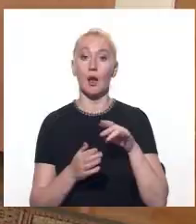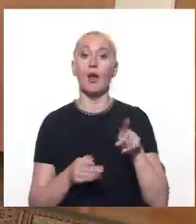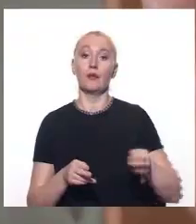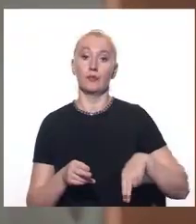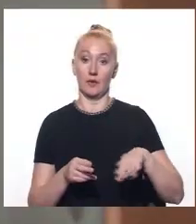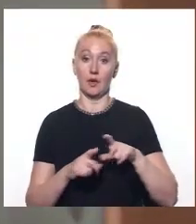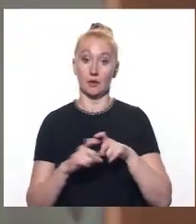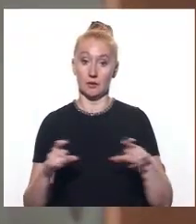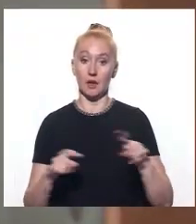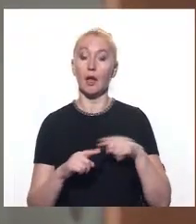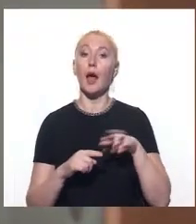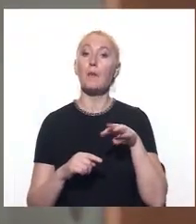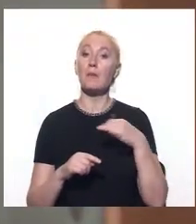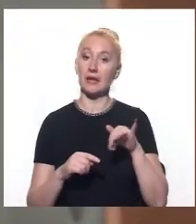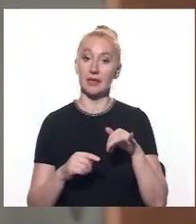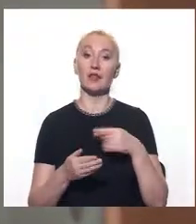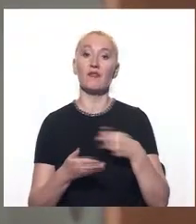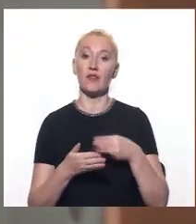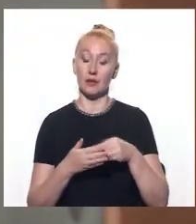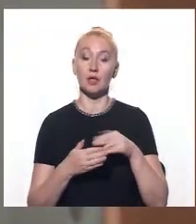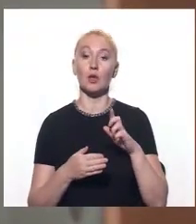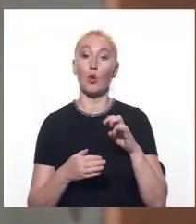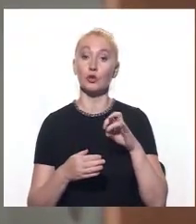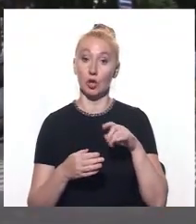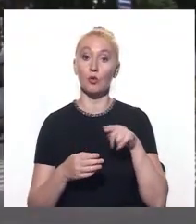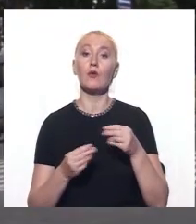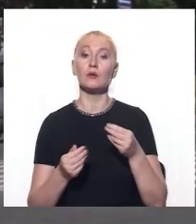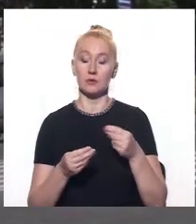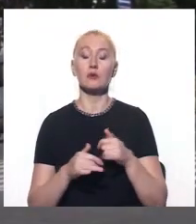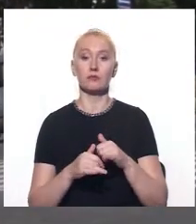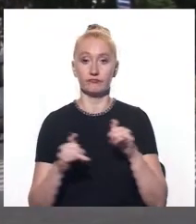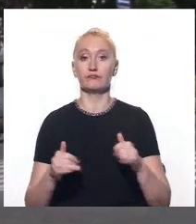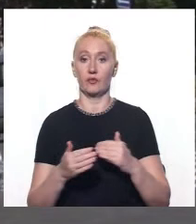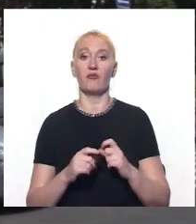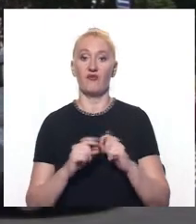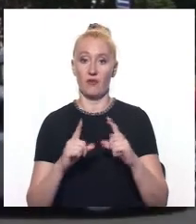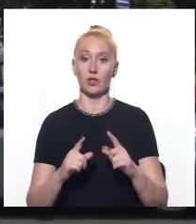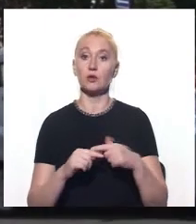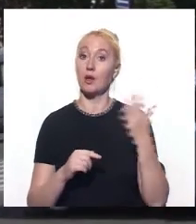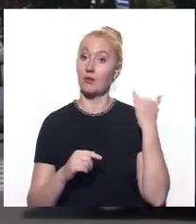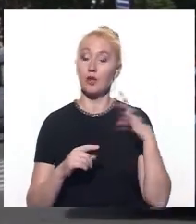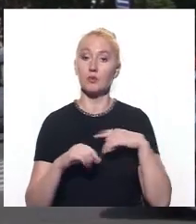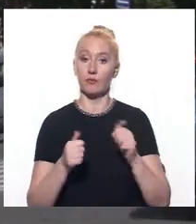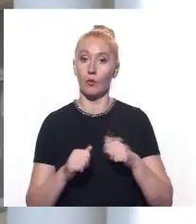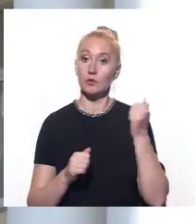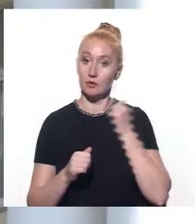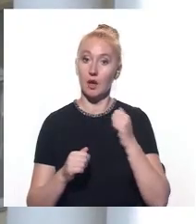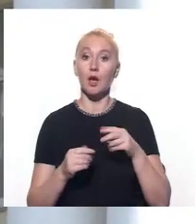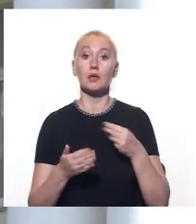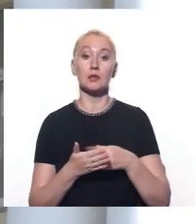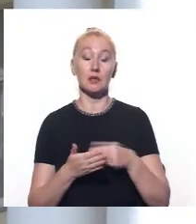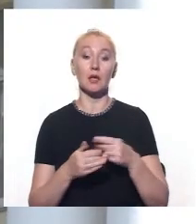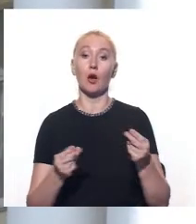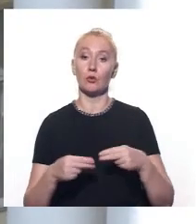Ректор університету митної справи та фінансів Дмитро Бочаров говорить, ціни стали вищими за ті, які розраховували за старими формулами. Ціна на контракт